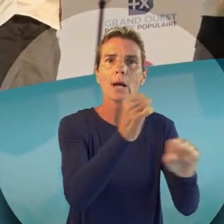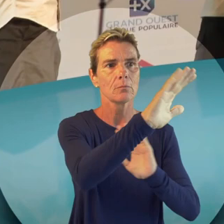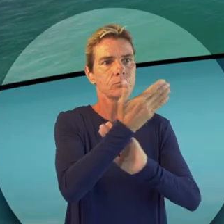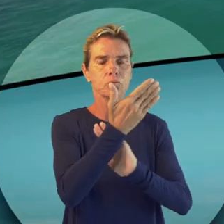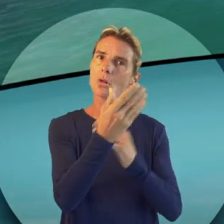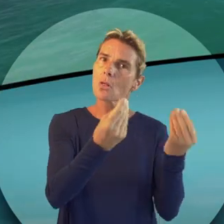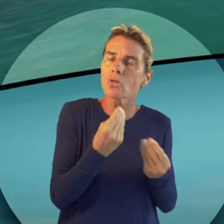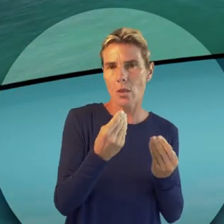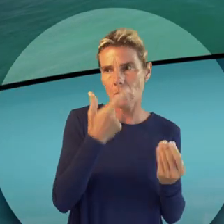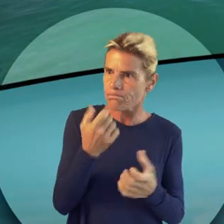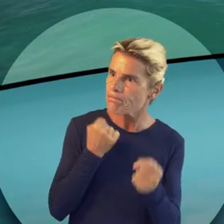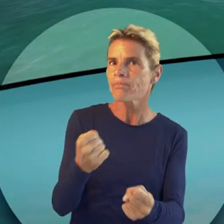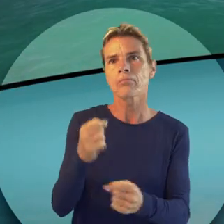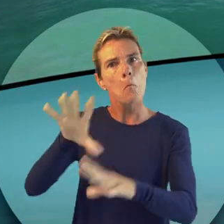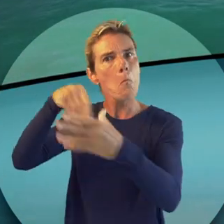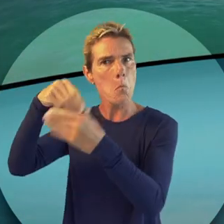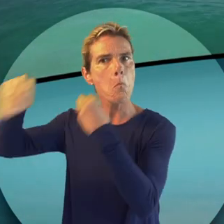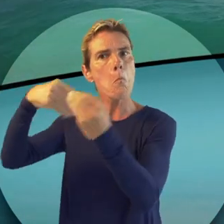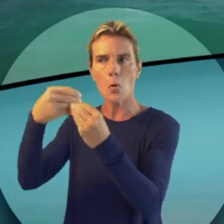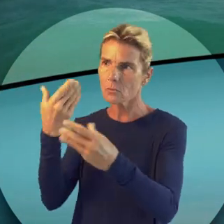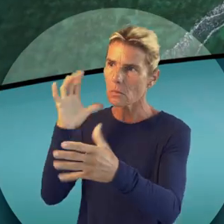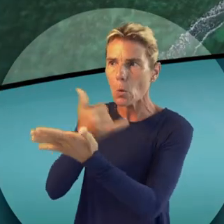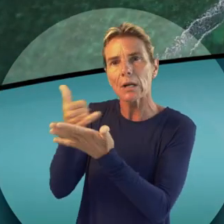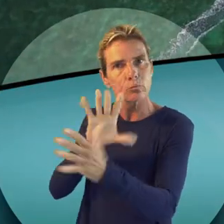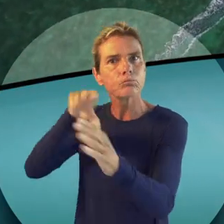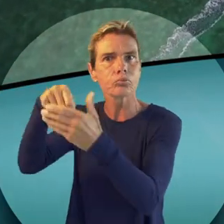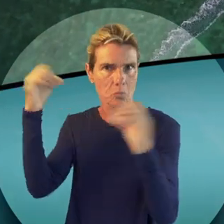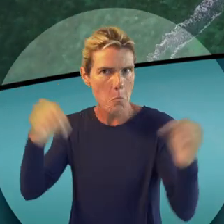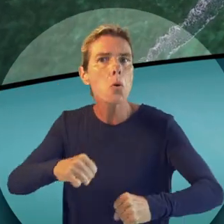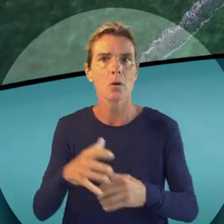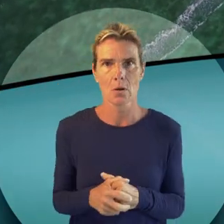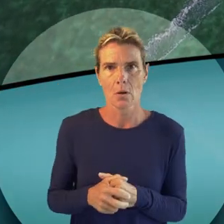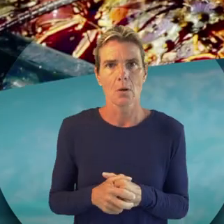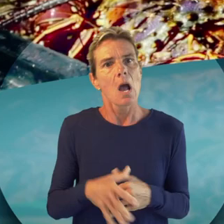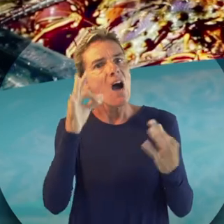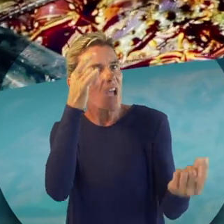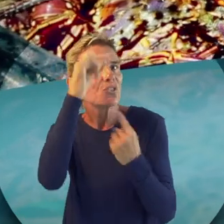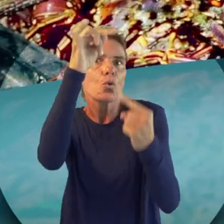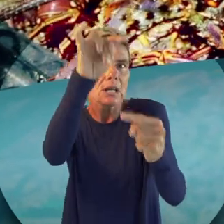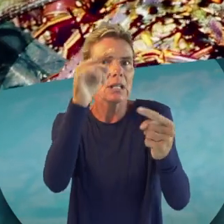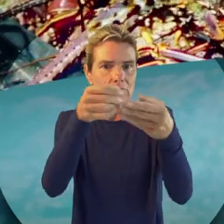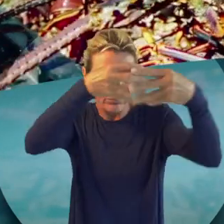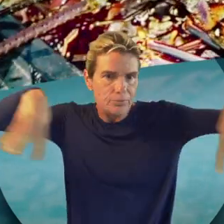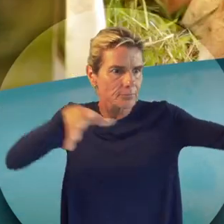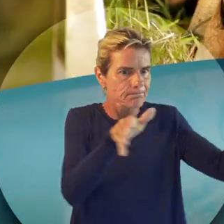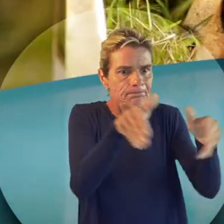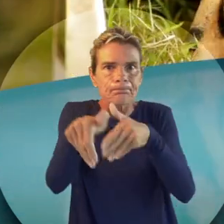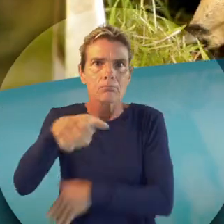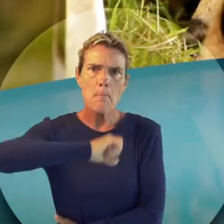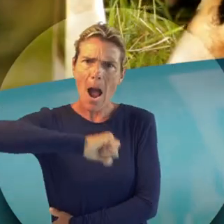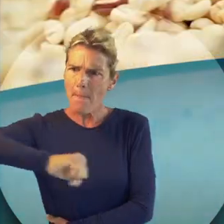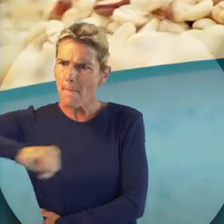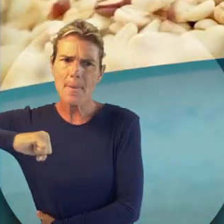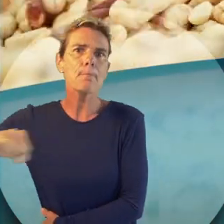témoignent de notre potentialité. L'essentielité d'agir sur le secteur du tourisme a fait qu'il produise un effet levier qui